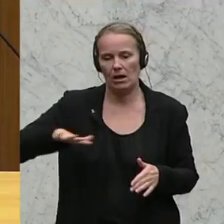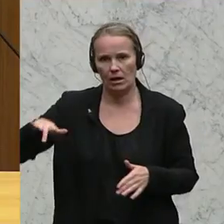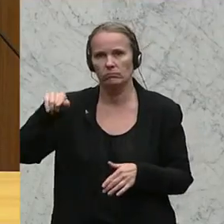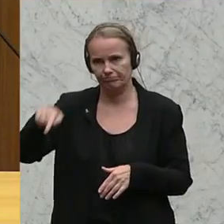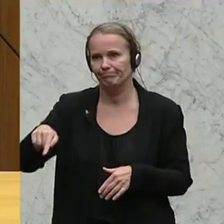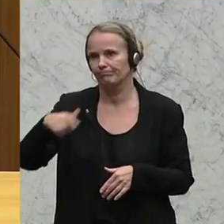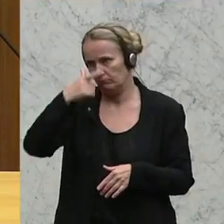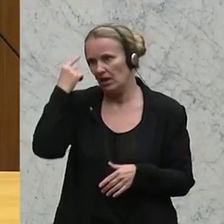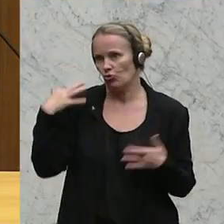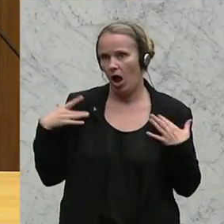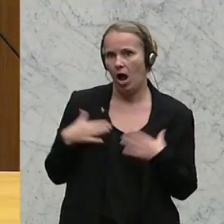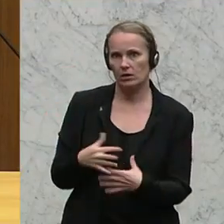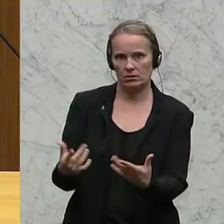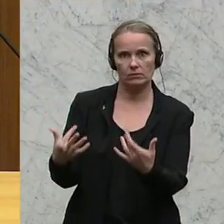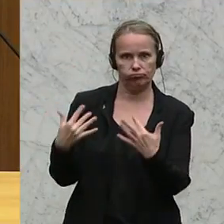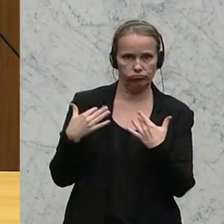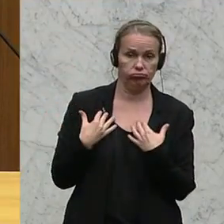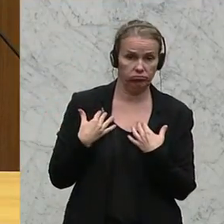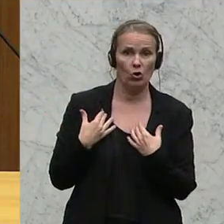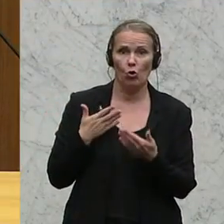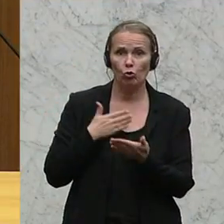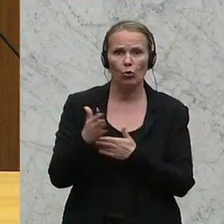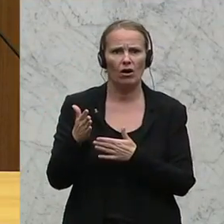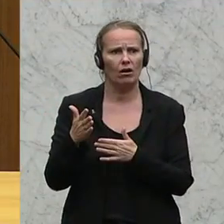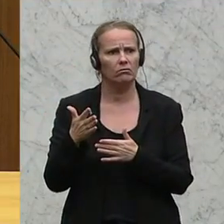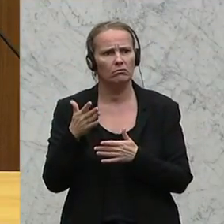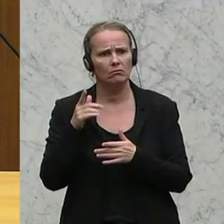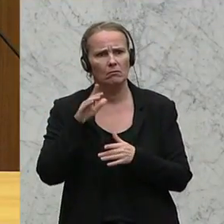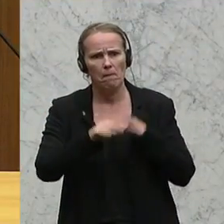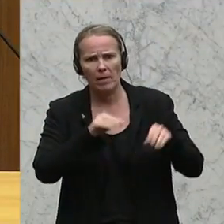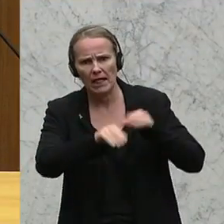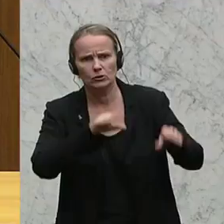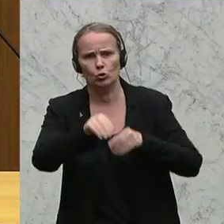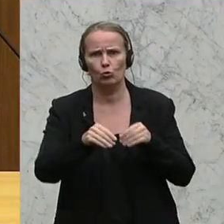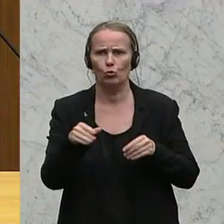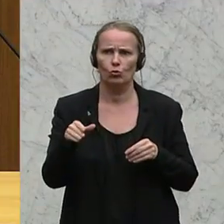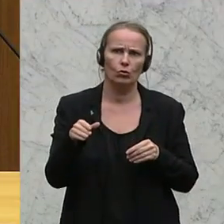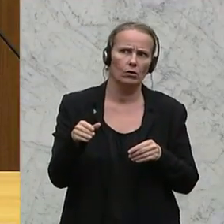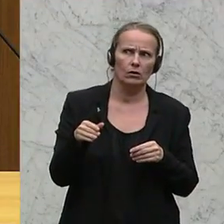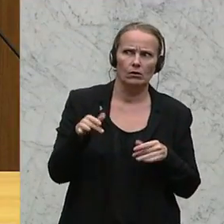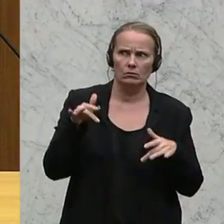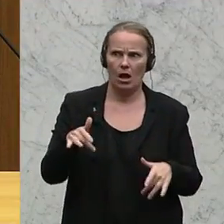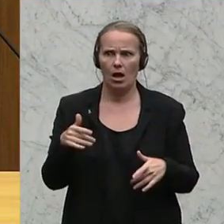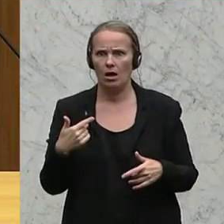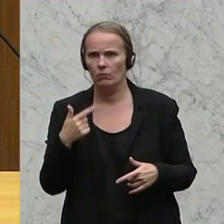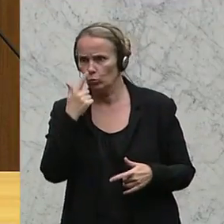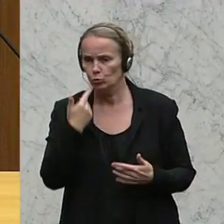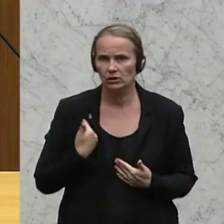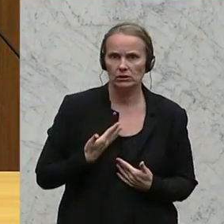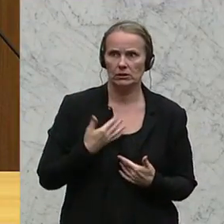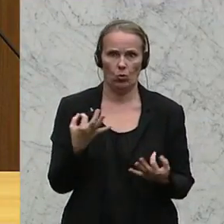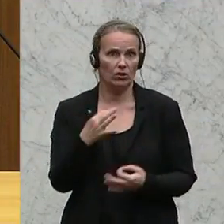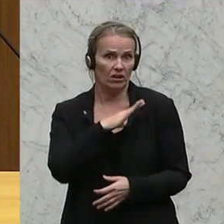Menschen einfach Angst verspüren und durch Belästigungen, sage ich, Mitmenschen, sage ich, verunsichern und gefährden.